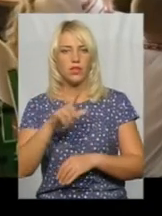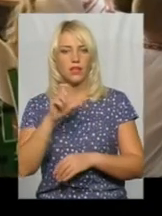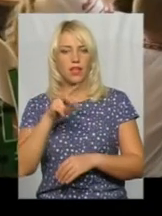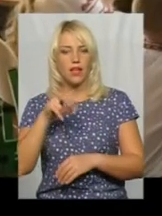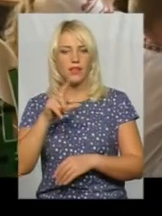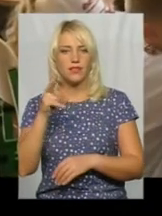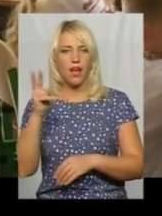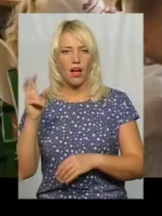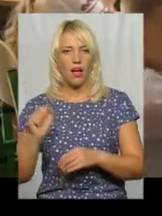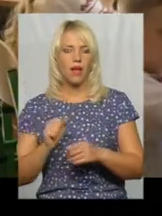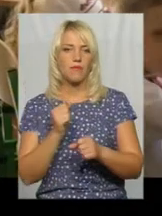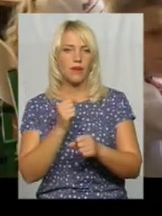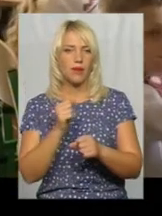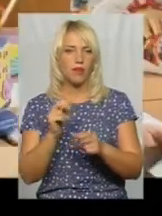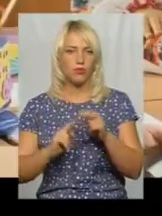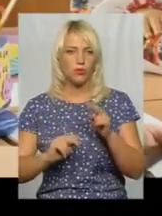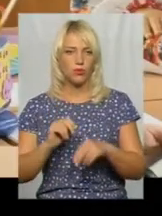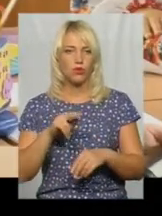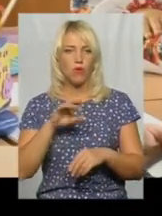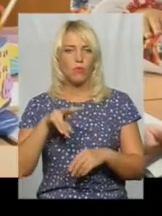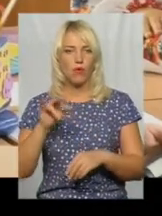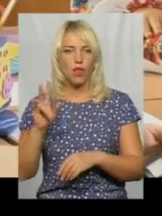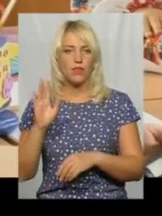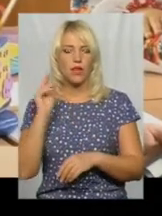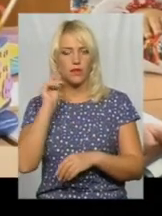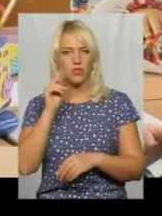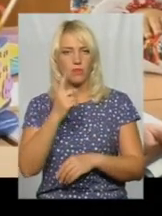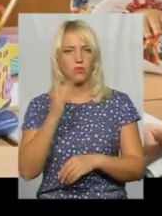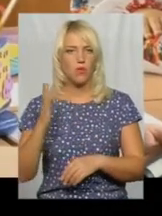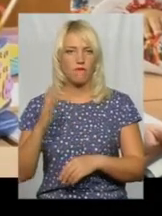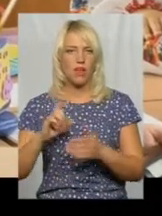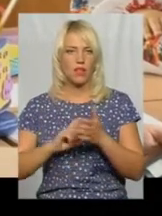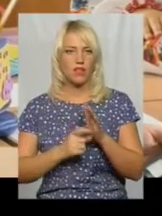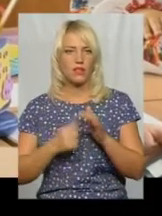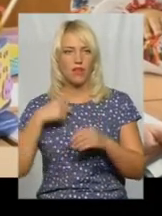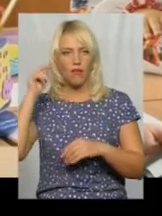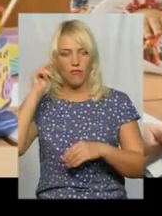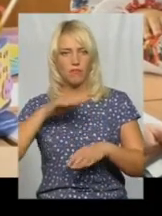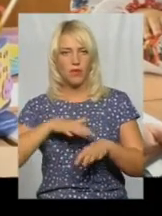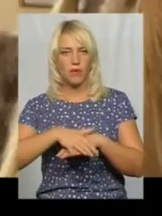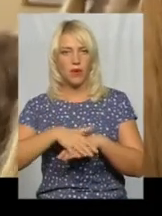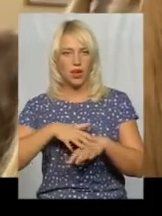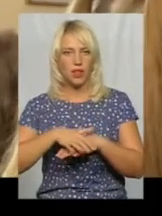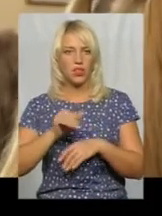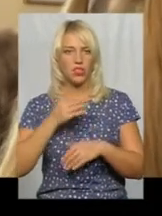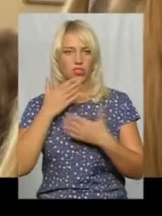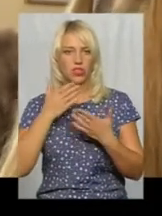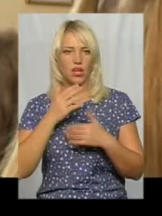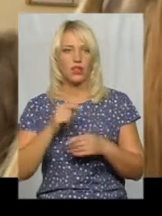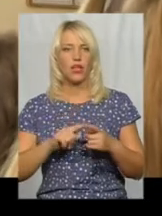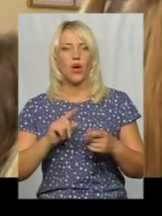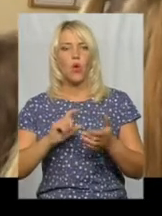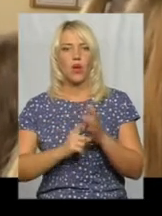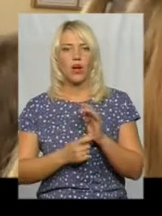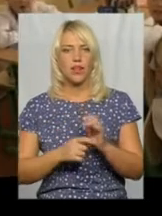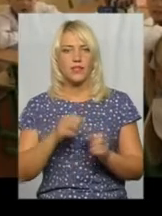Поліна Шикера навчатиметься у першому В-класі. Я вмію рішати приклади і читати. У класі вчительки Антоніни